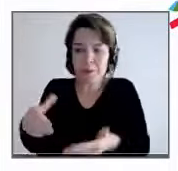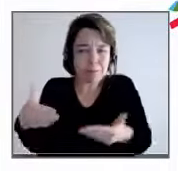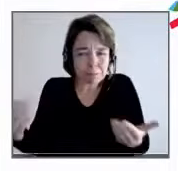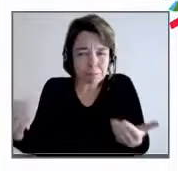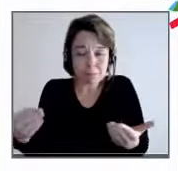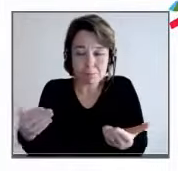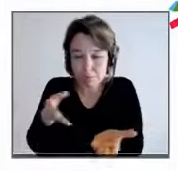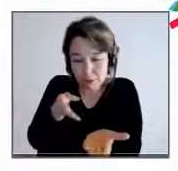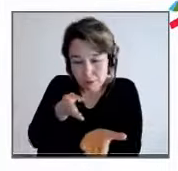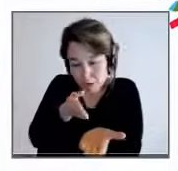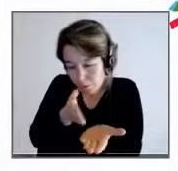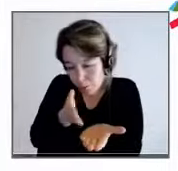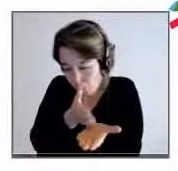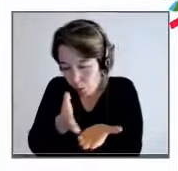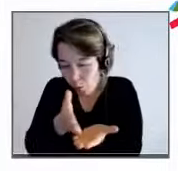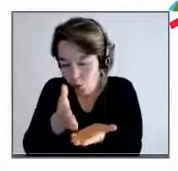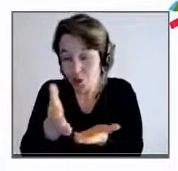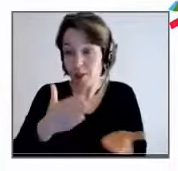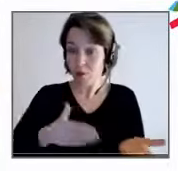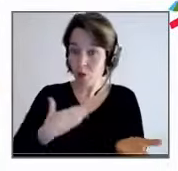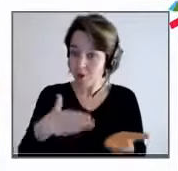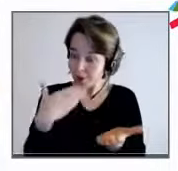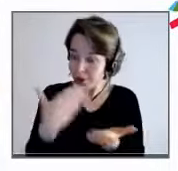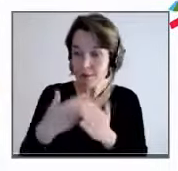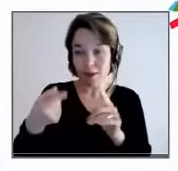façon dont on va s'orienter dans ce sens-là.